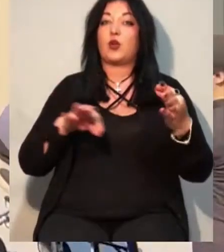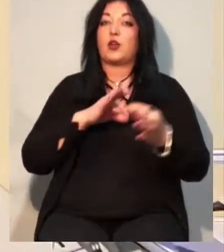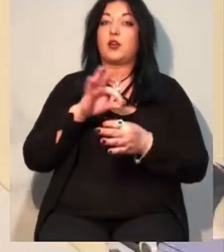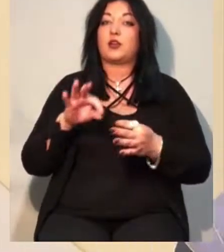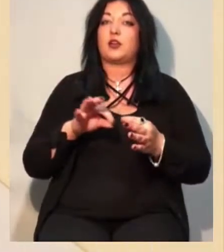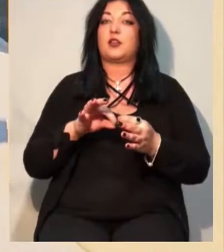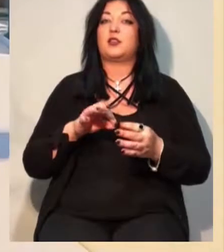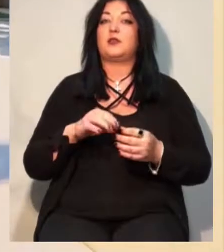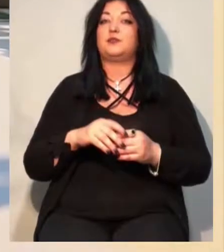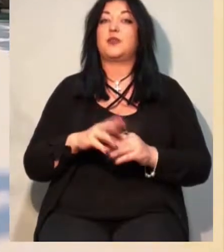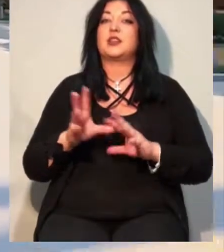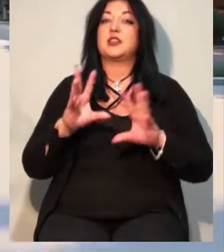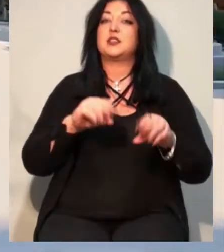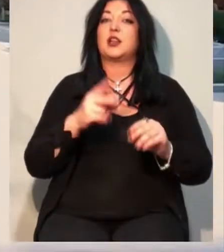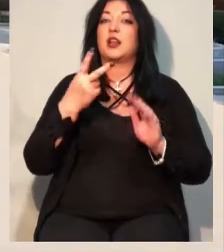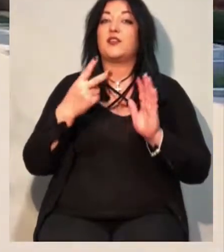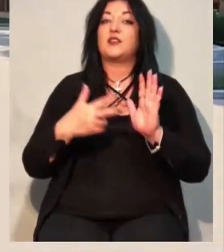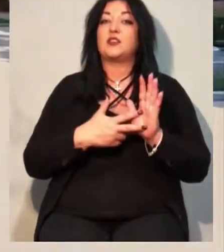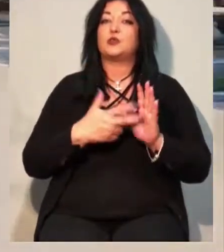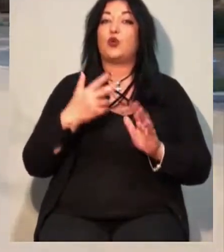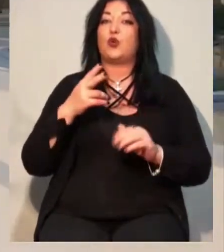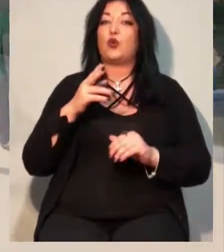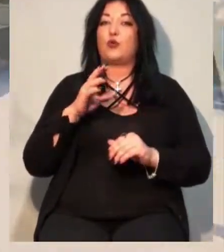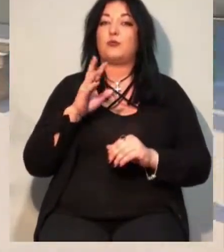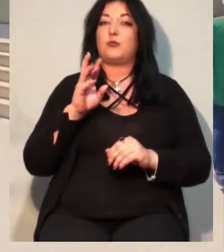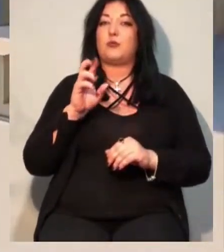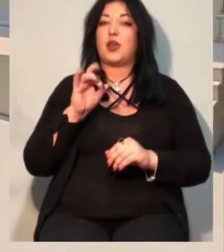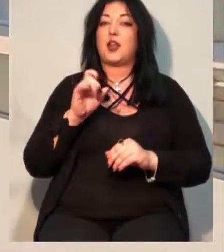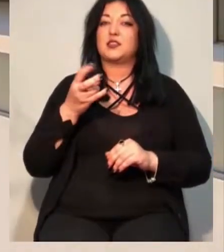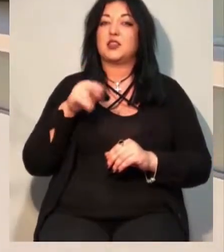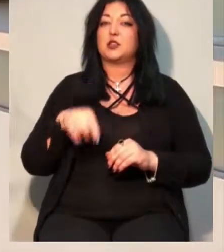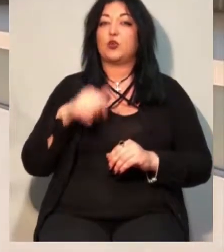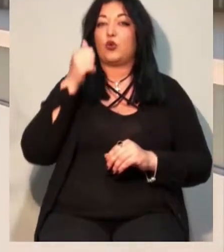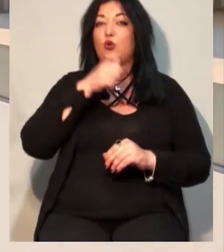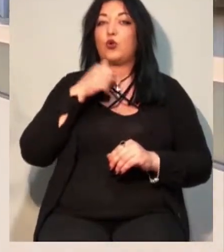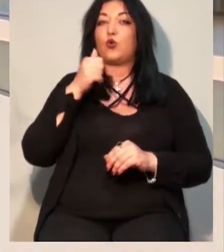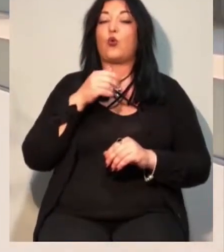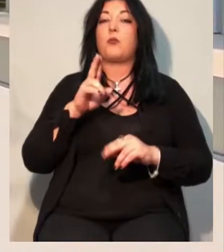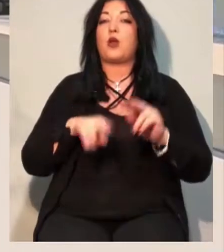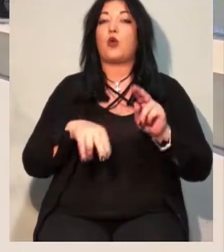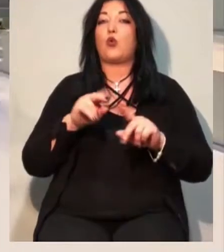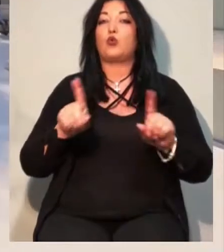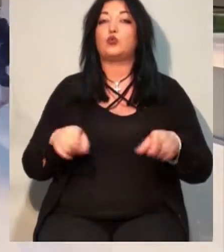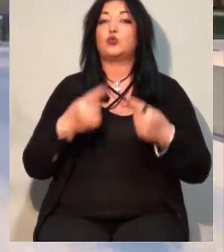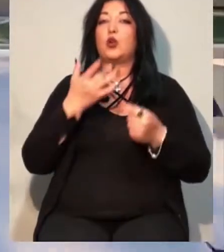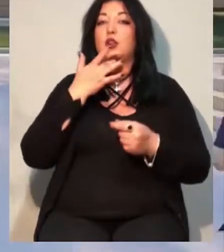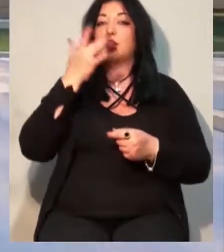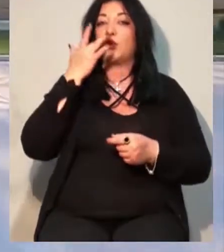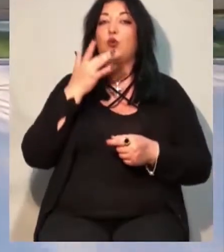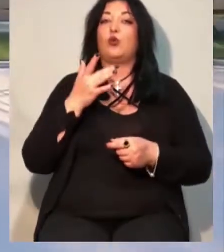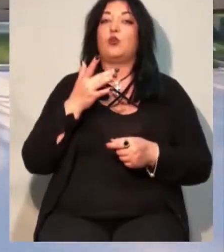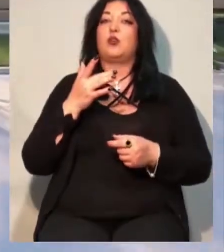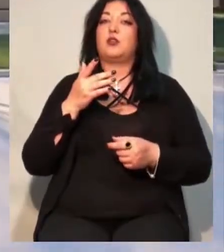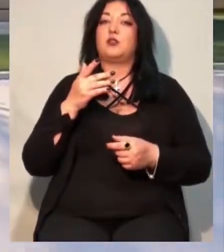міськради 28 березня цього року був затверджений проєкт благоустрою літнього театру, запропонований Дмитром Шпинарьовим,